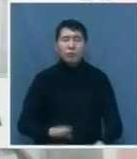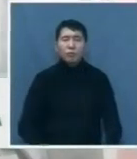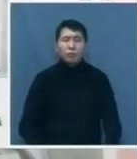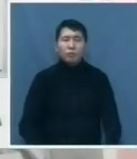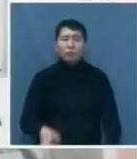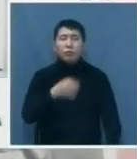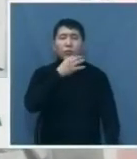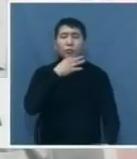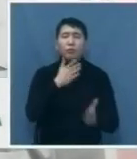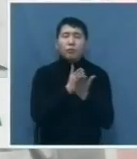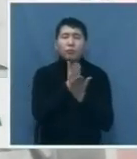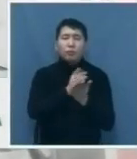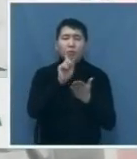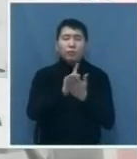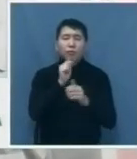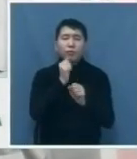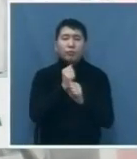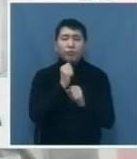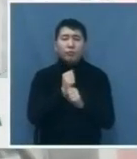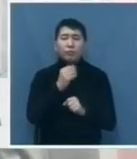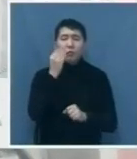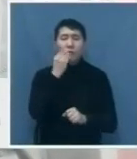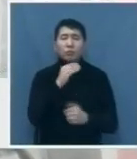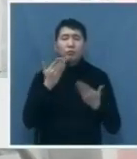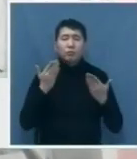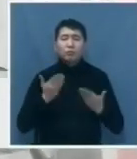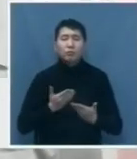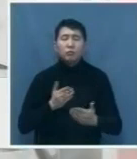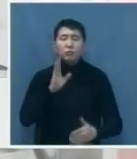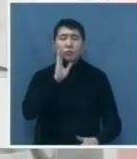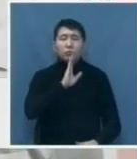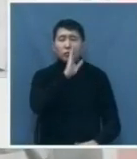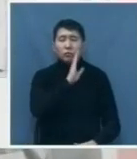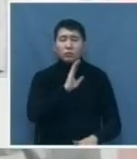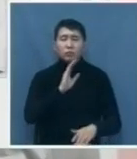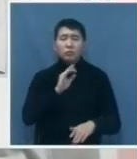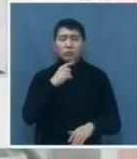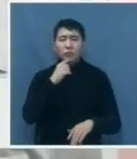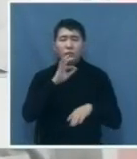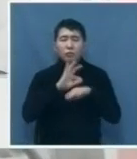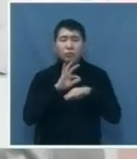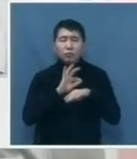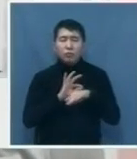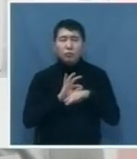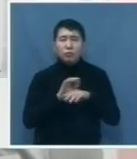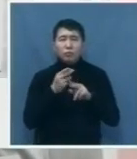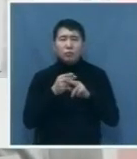делаться, когда пациентке страдает качество жизни. Потому что гинекология – это такое специфическое направление, когда